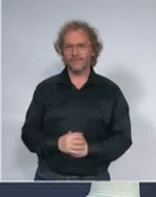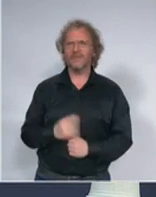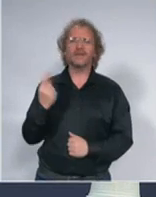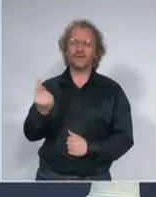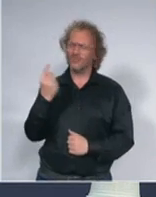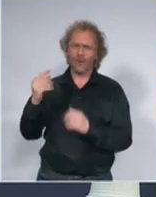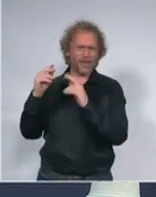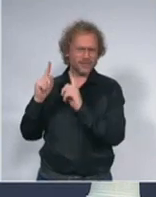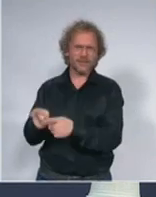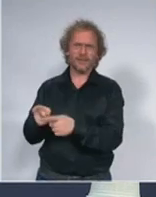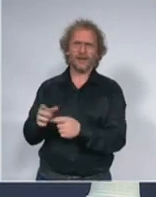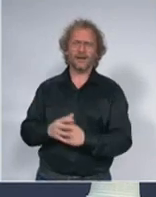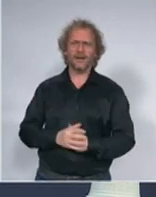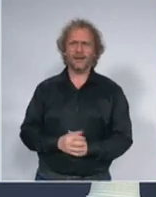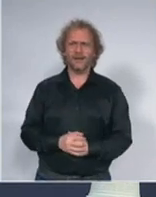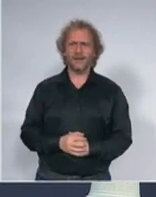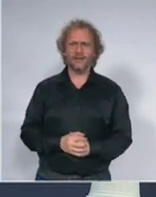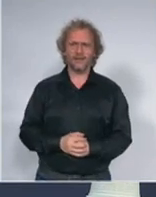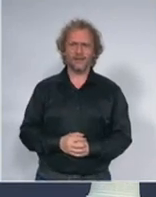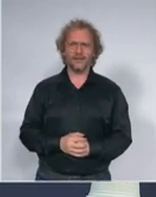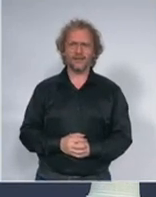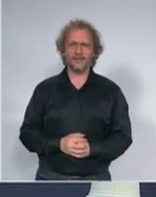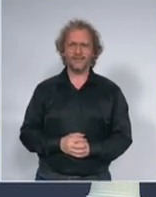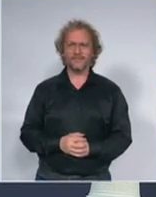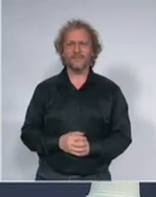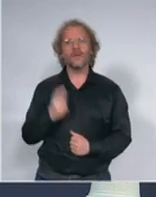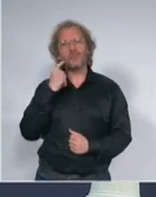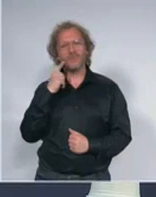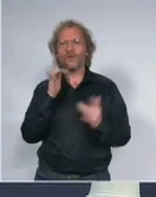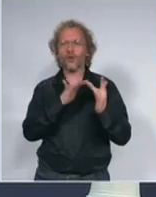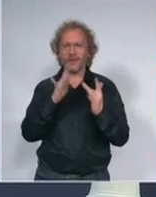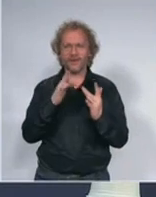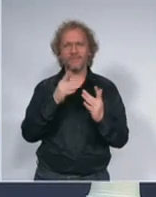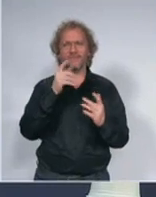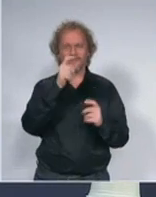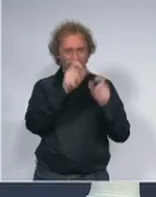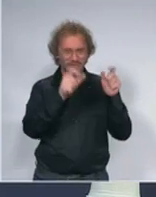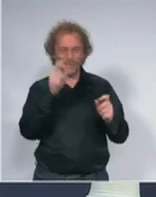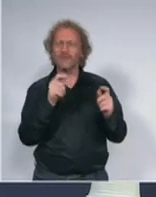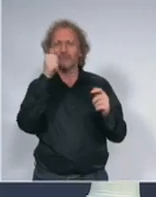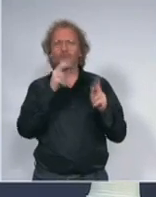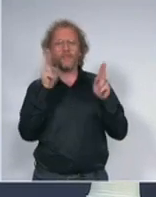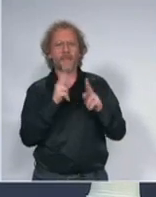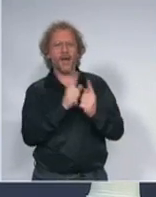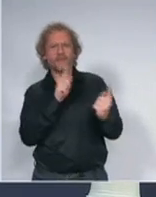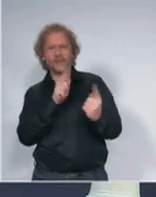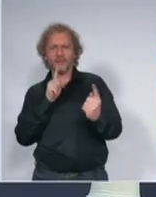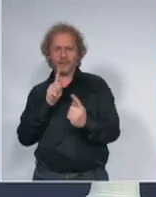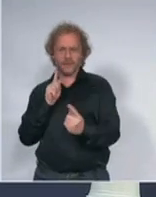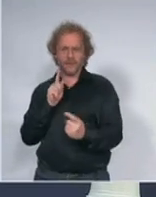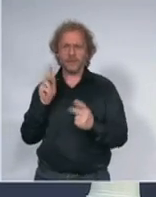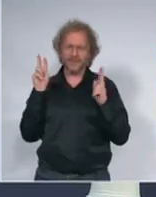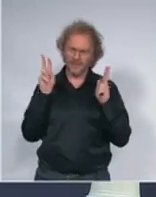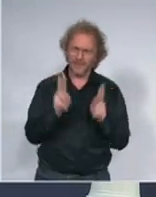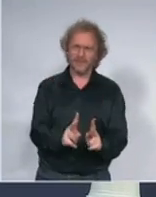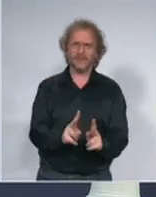i da svedemo socijalne kontakte na apsolutni mogući minimum samo je to